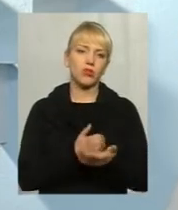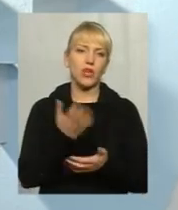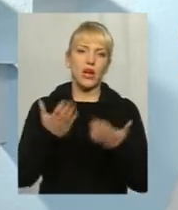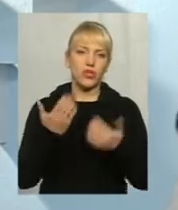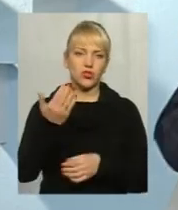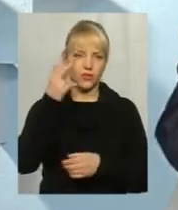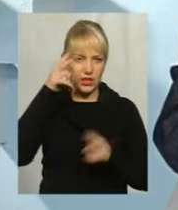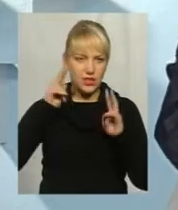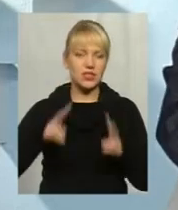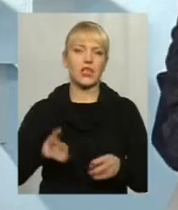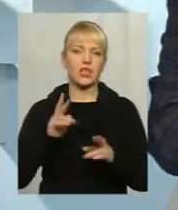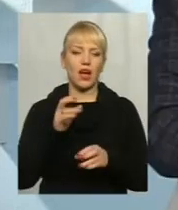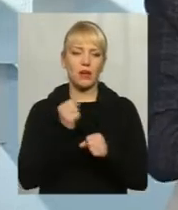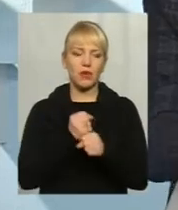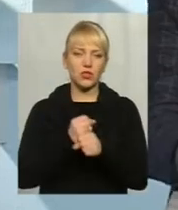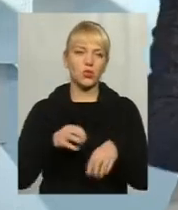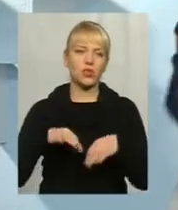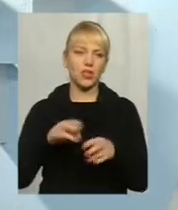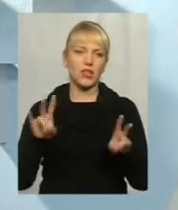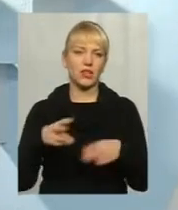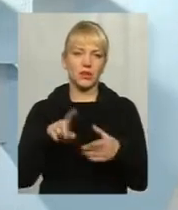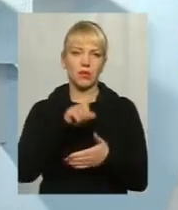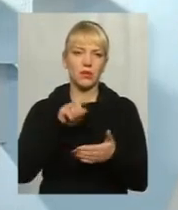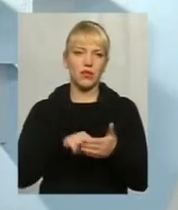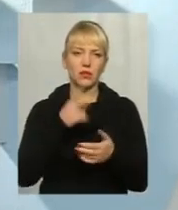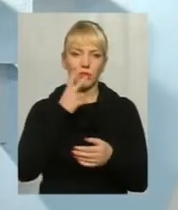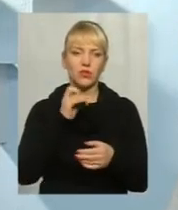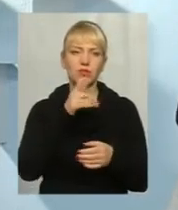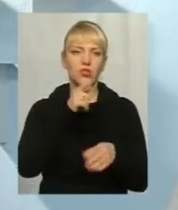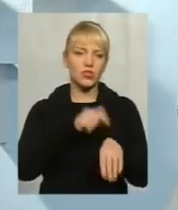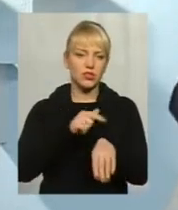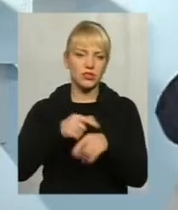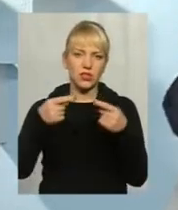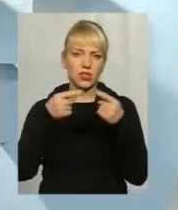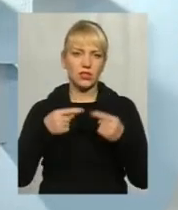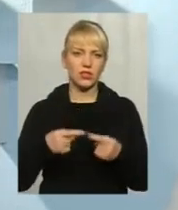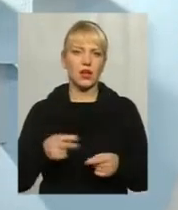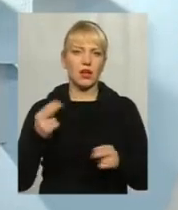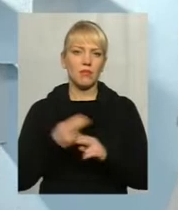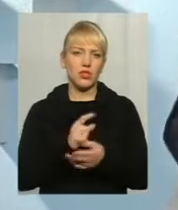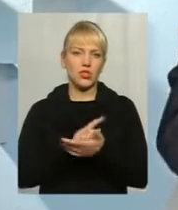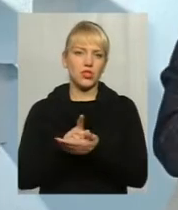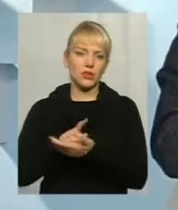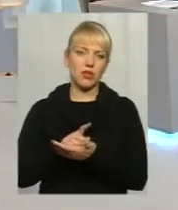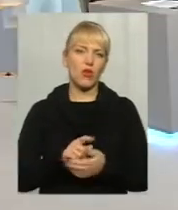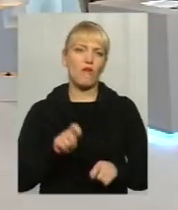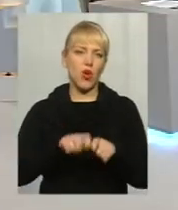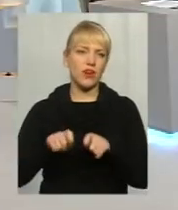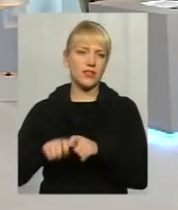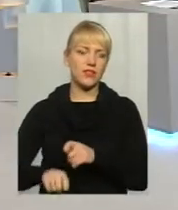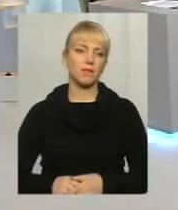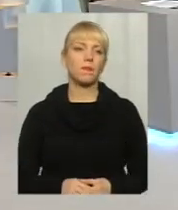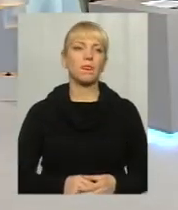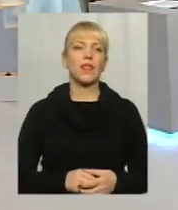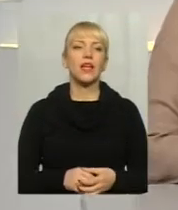не знаєте, як працює транспорт, то треба задавати цей. Подивіться, як він ходить. Як часи ходить, без всякої GPS-навігації. А пане Андрій, за